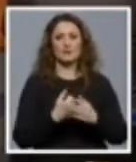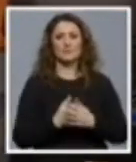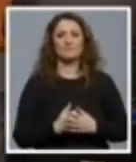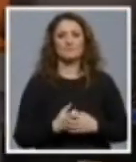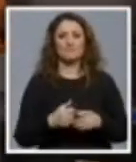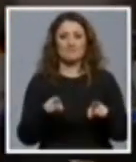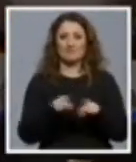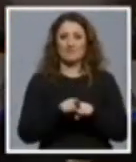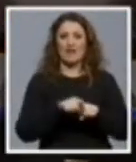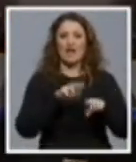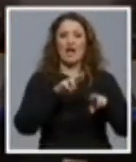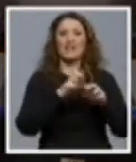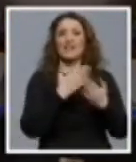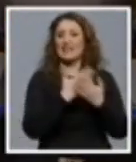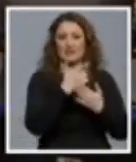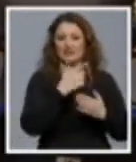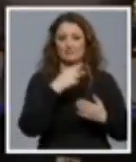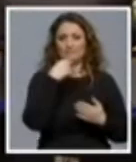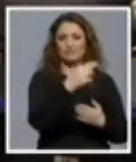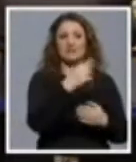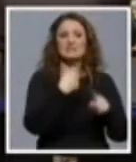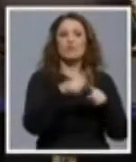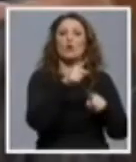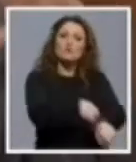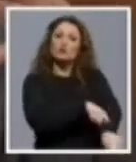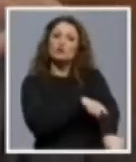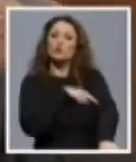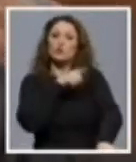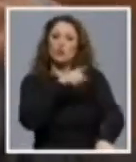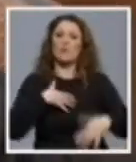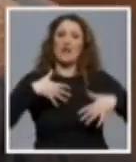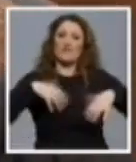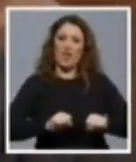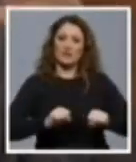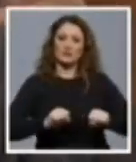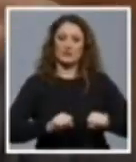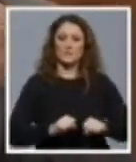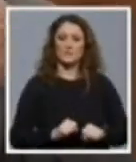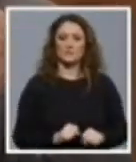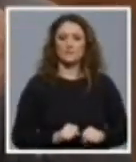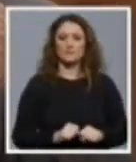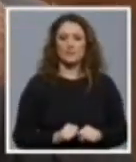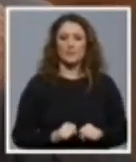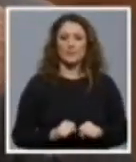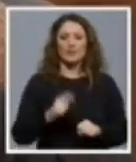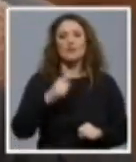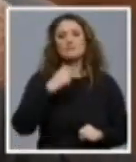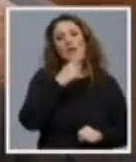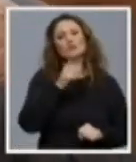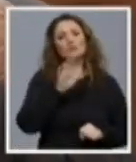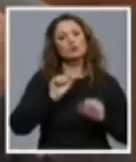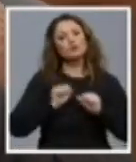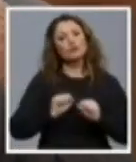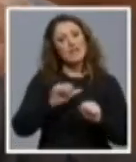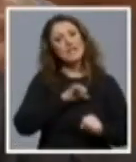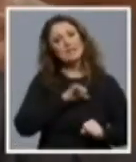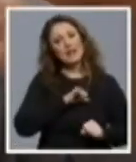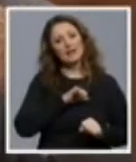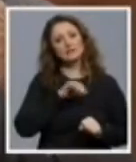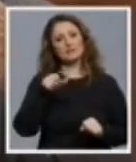Evo, također HDS-e, jer su oni na vlasti već jako dugo, onda moramo njima. Gospodin HDS-e, tvrdi da oni štite interese